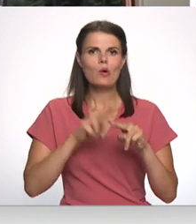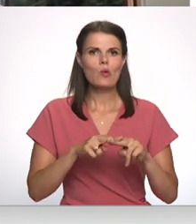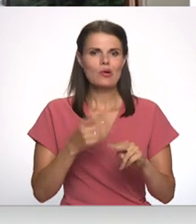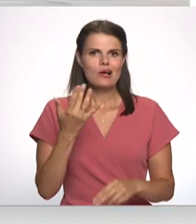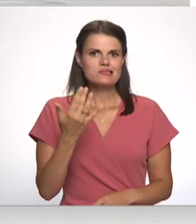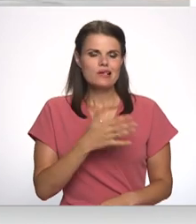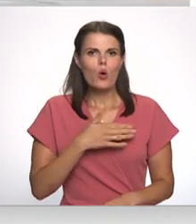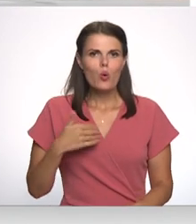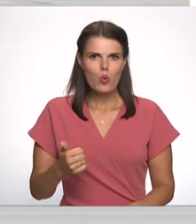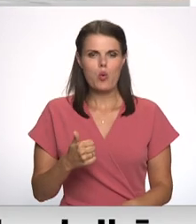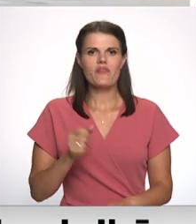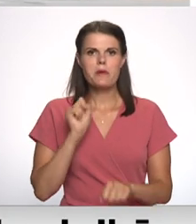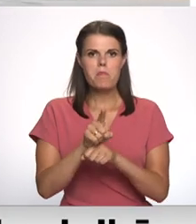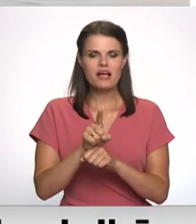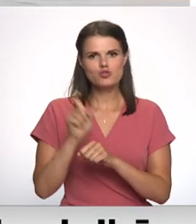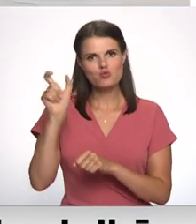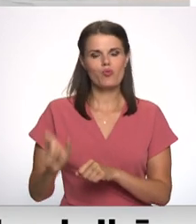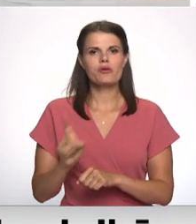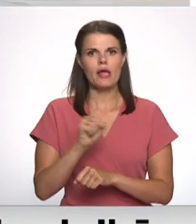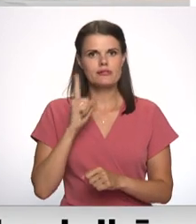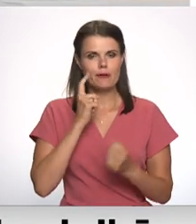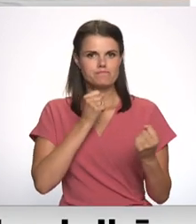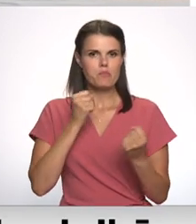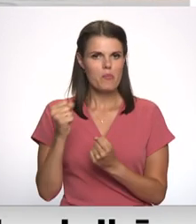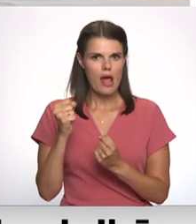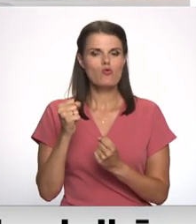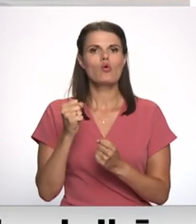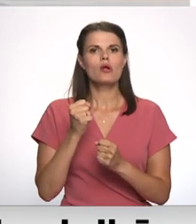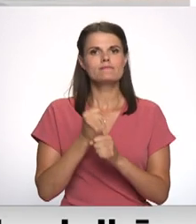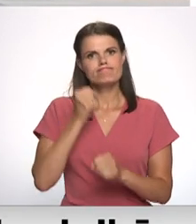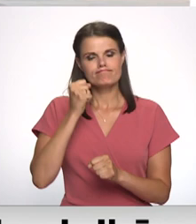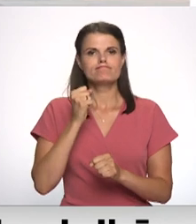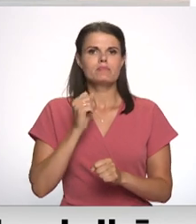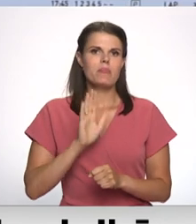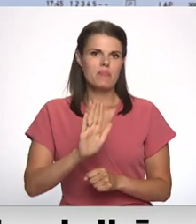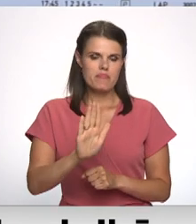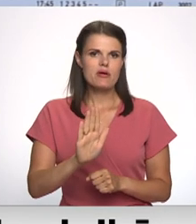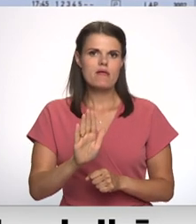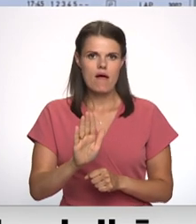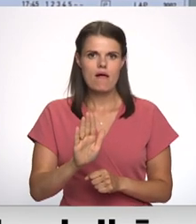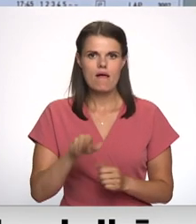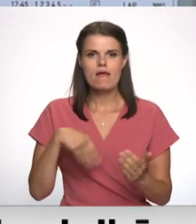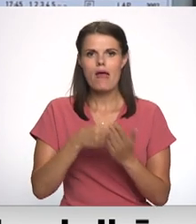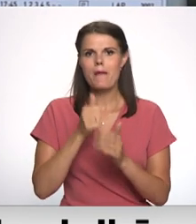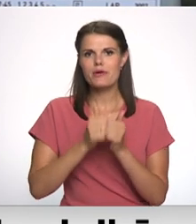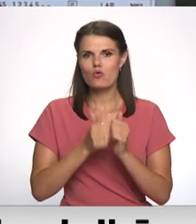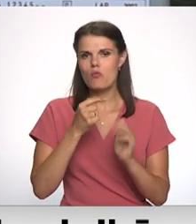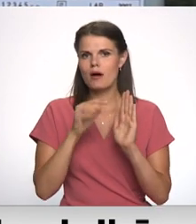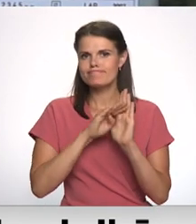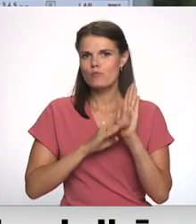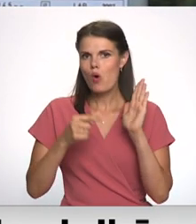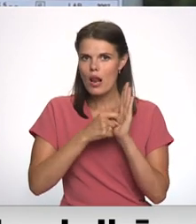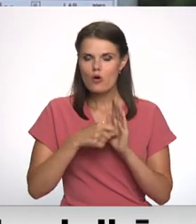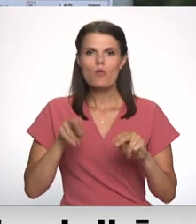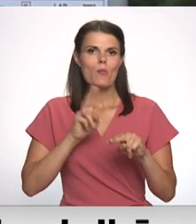pasūtītājs ir pieturējies, cik skrupulāzi ir pieturējies pie iepirkuma nolikuma, un kā ir